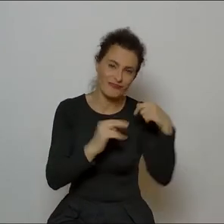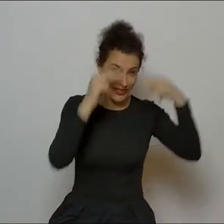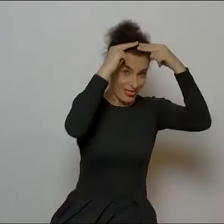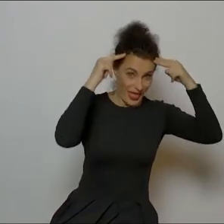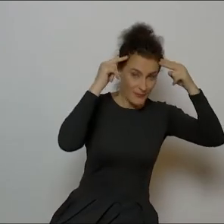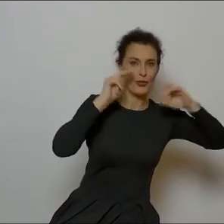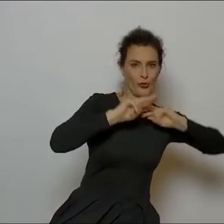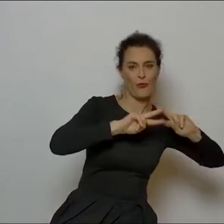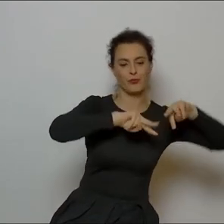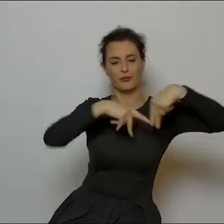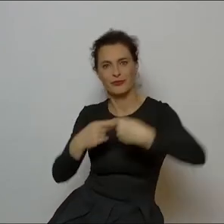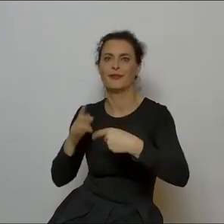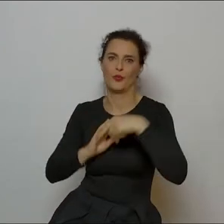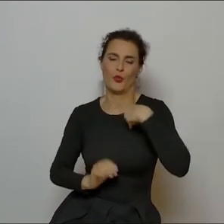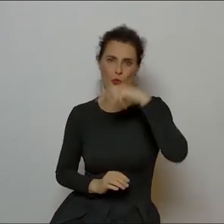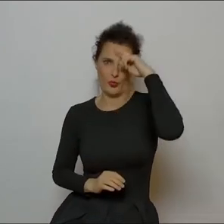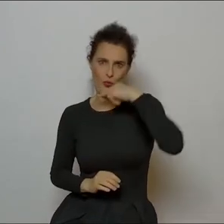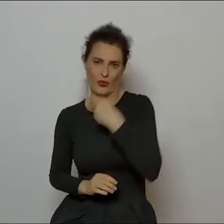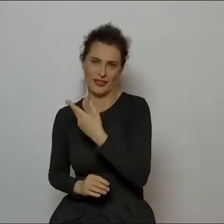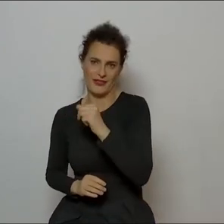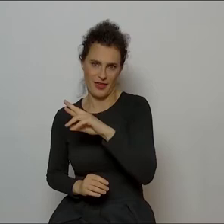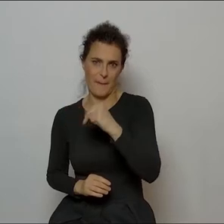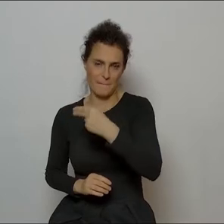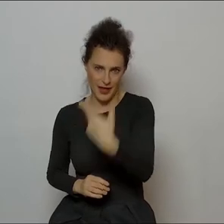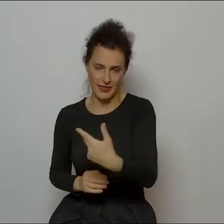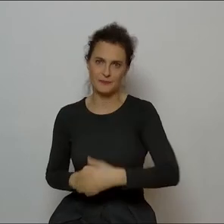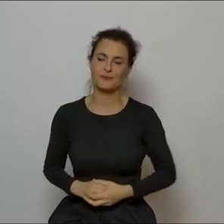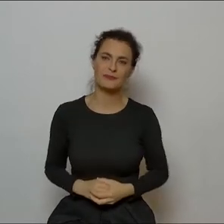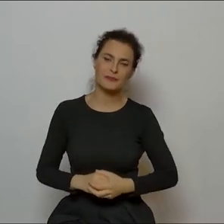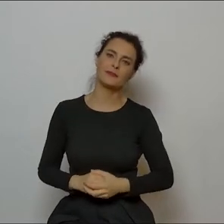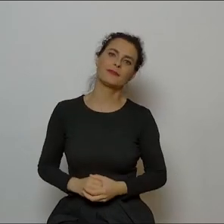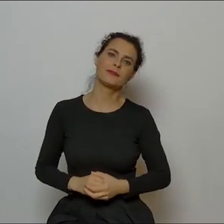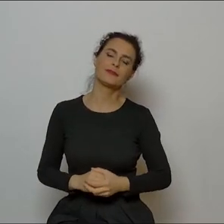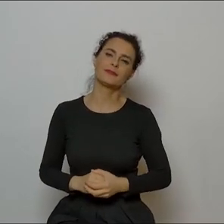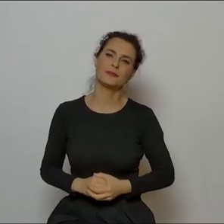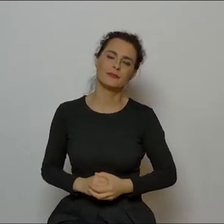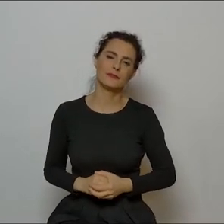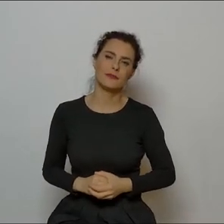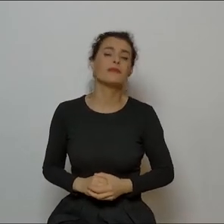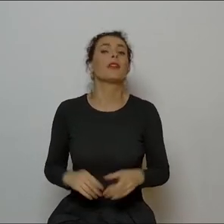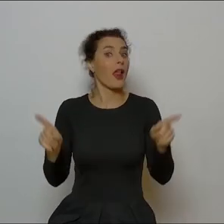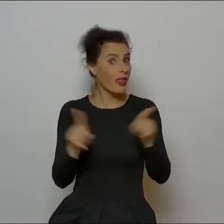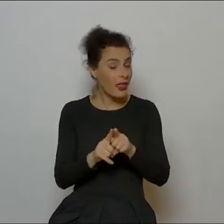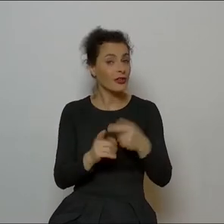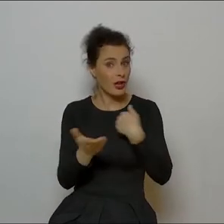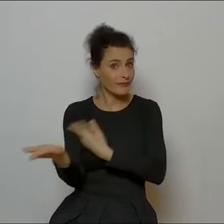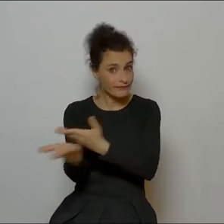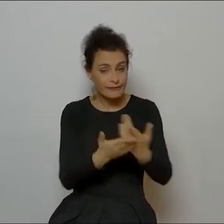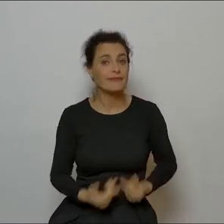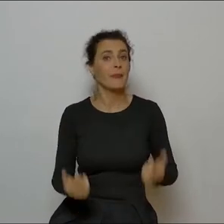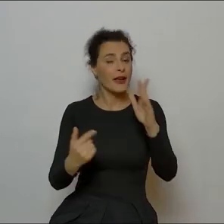reinkarnacją Norwida. Ale też zaskoczę Państwa, bo